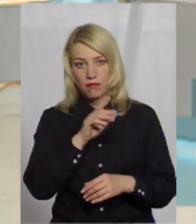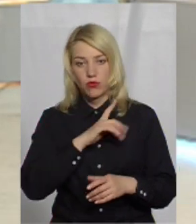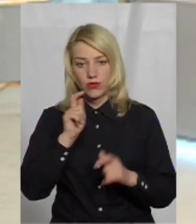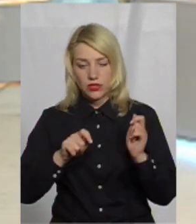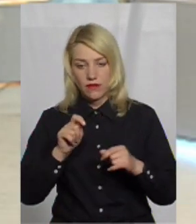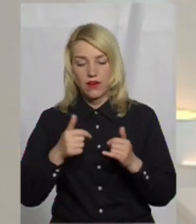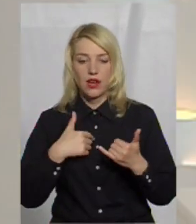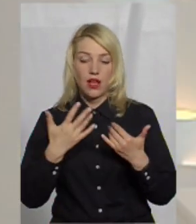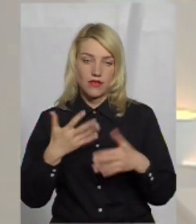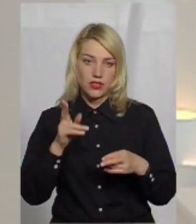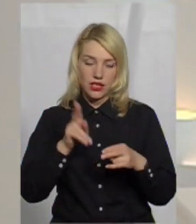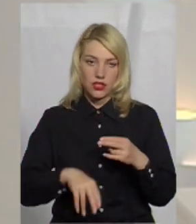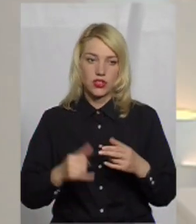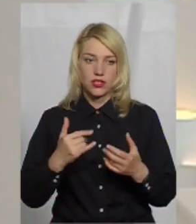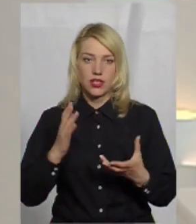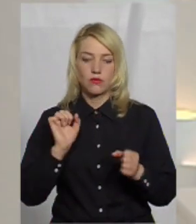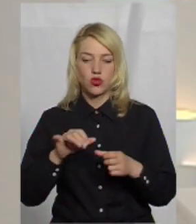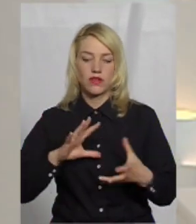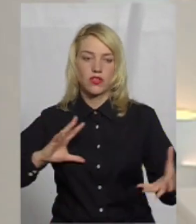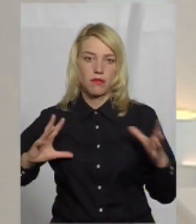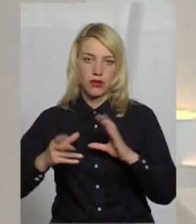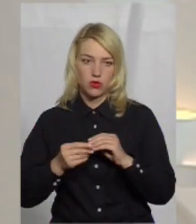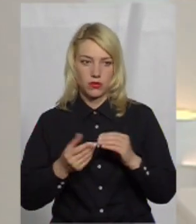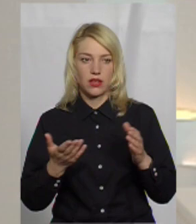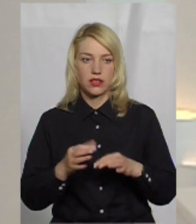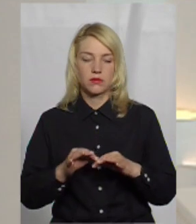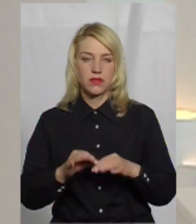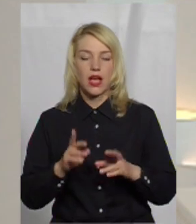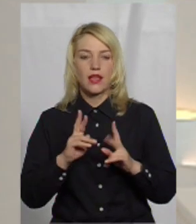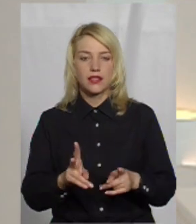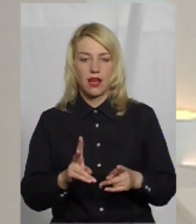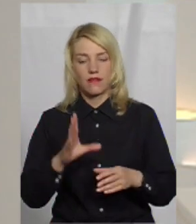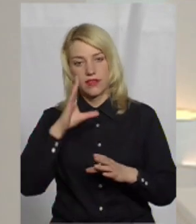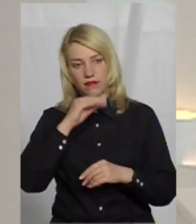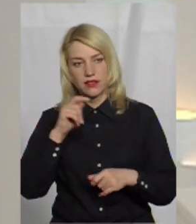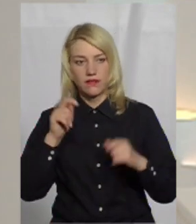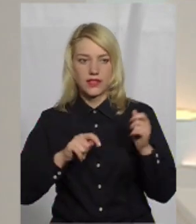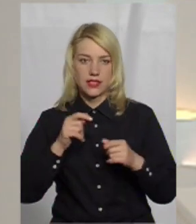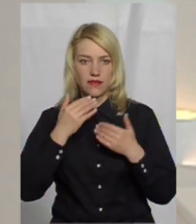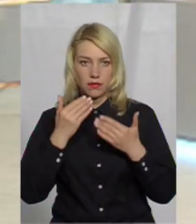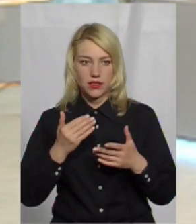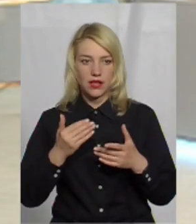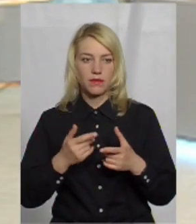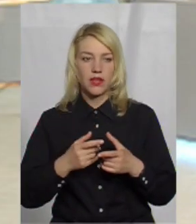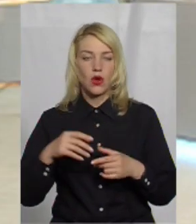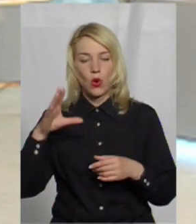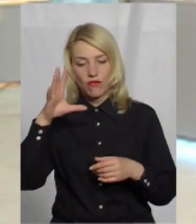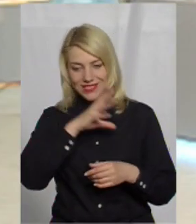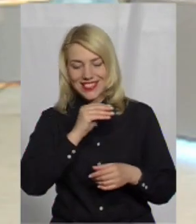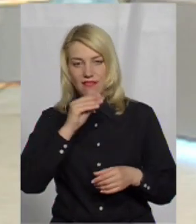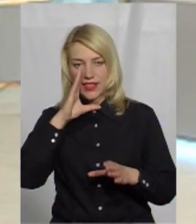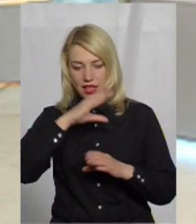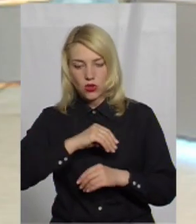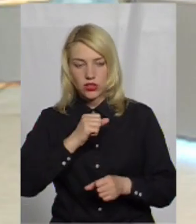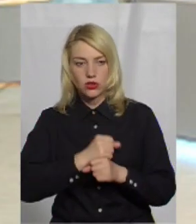вже і можна підвести підсумки якісь. Як вдався фестиваль? Все вдалося